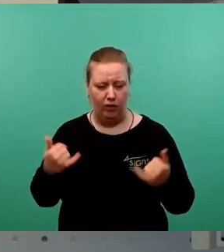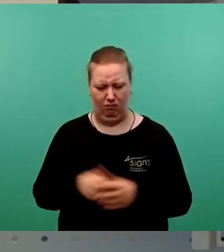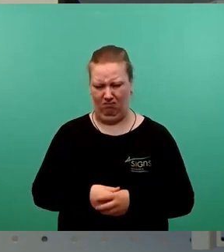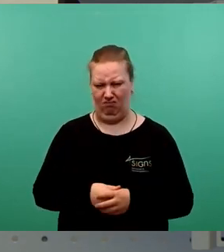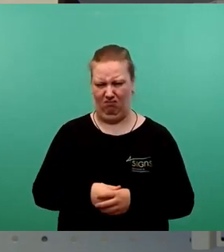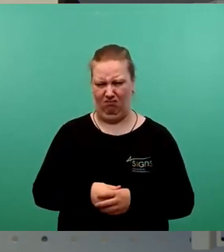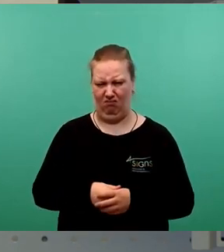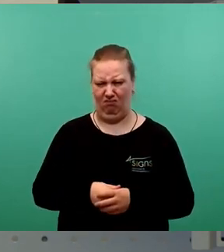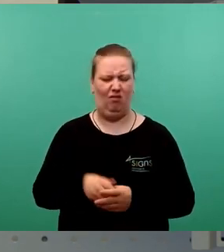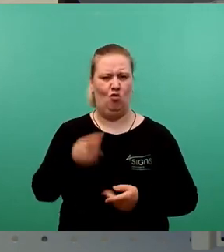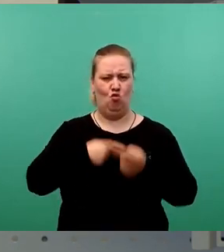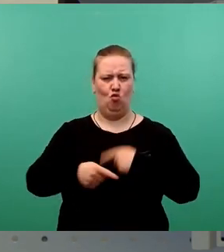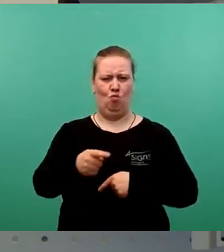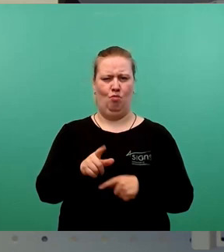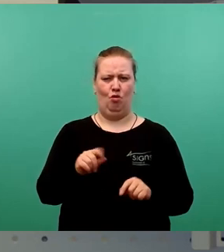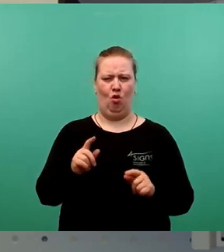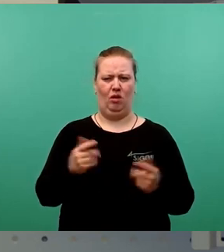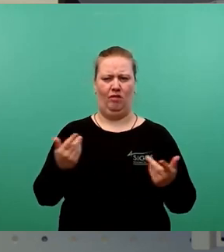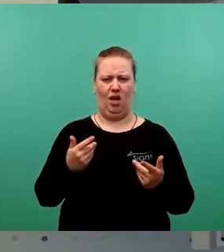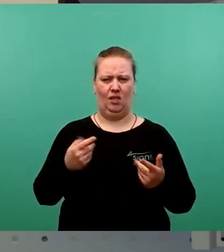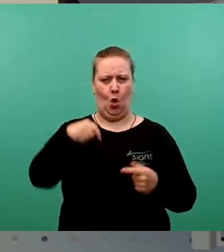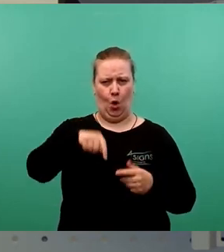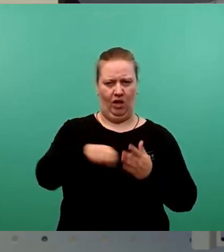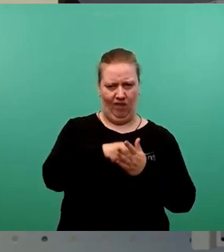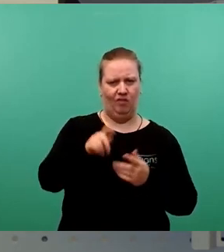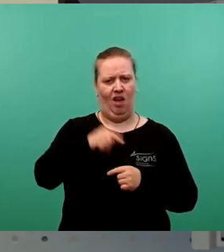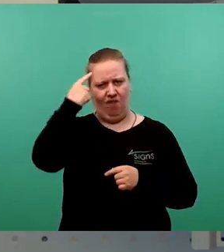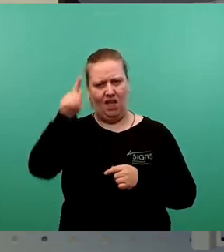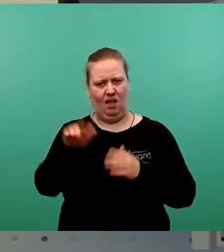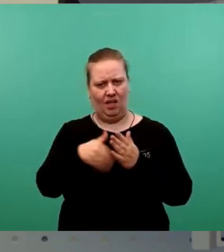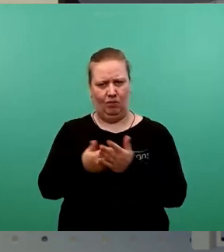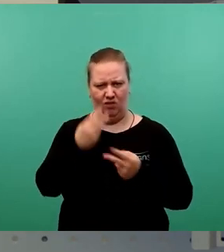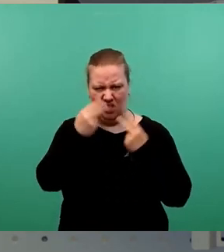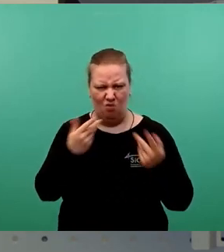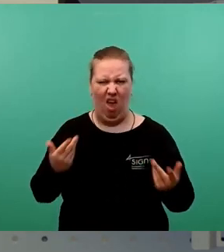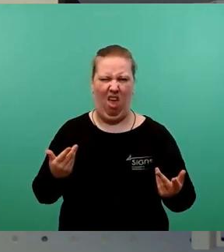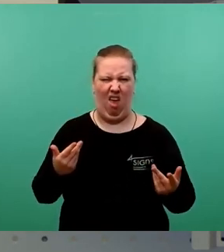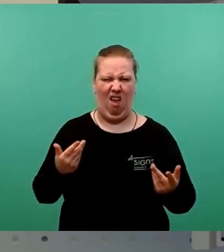Im Umkehrschluss bedeutet das, wir wählen heute, weil wir wissen, wie die Wahl ausgeht.